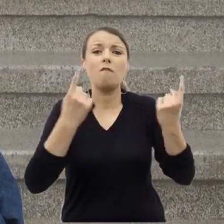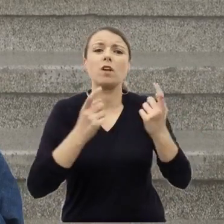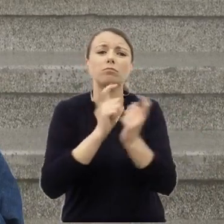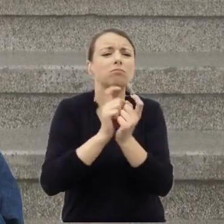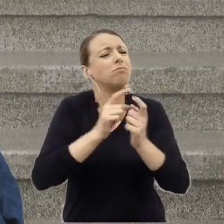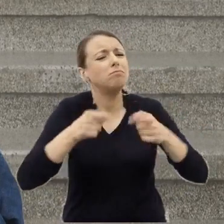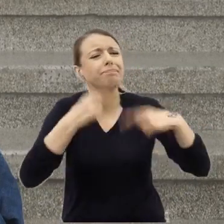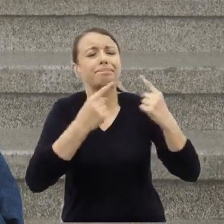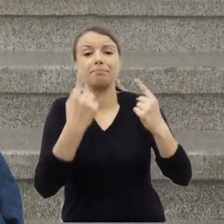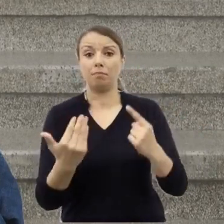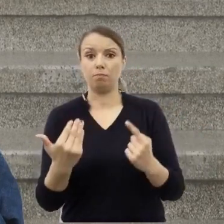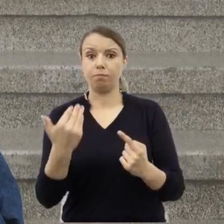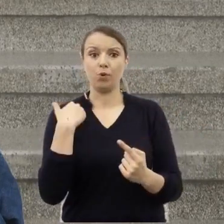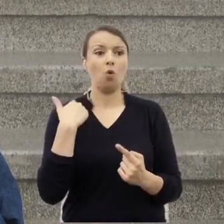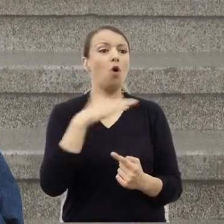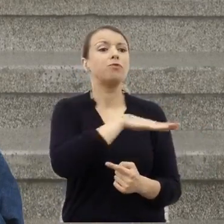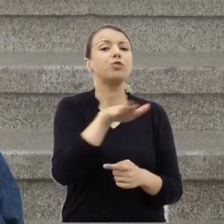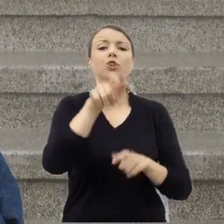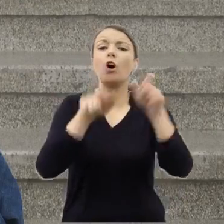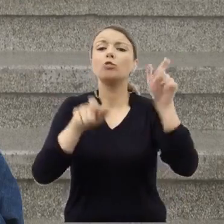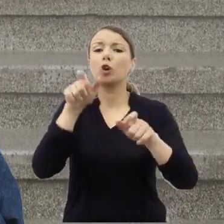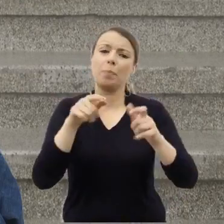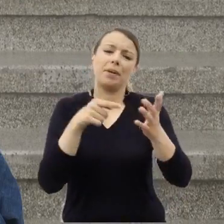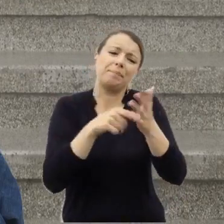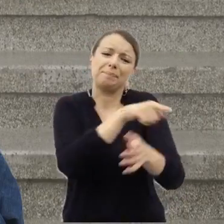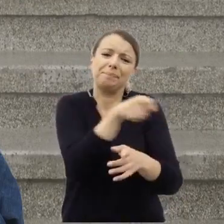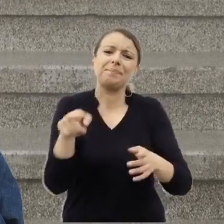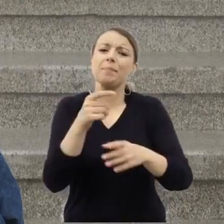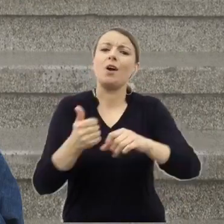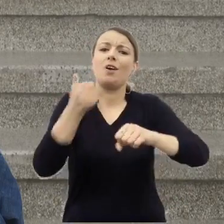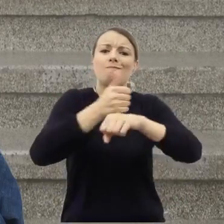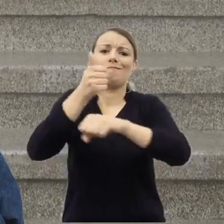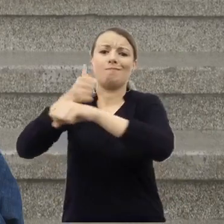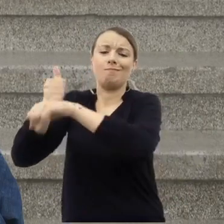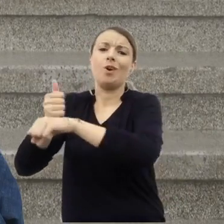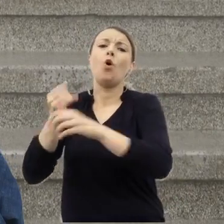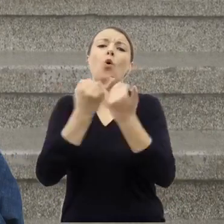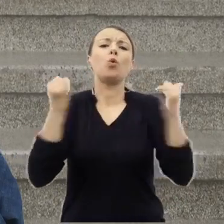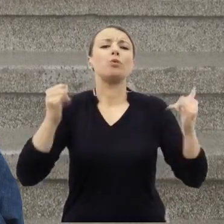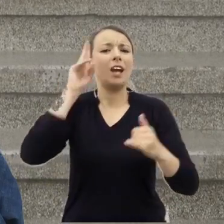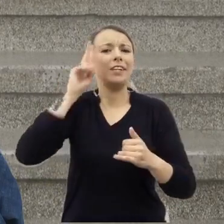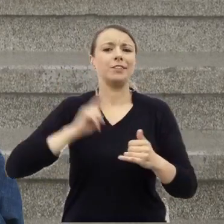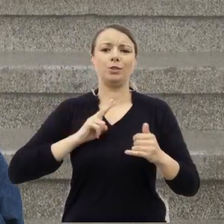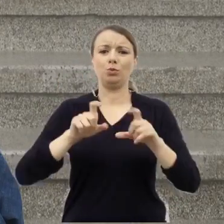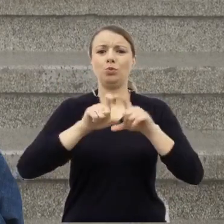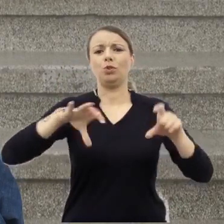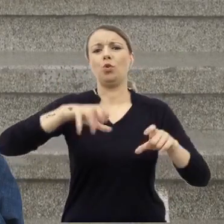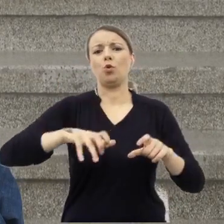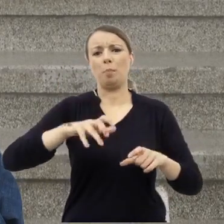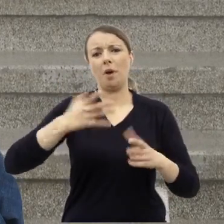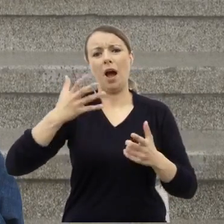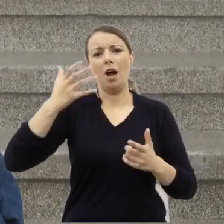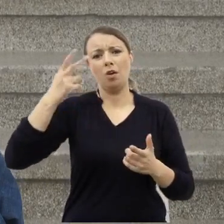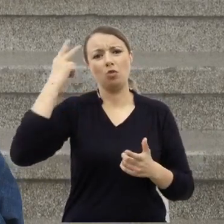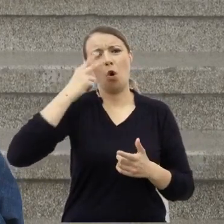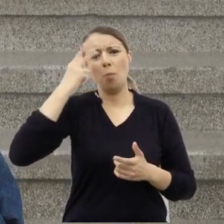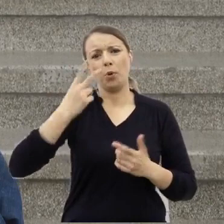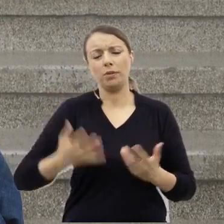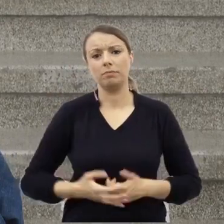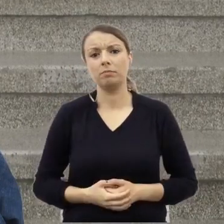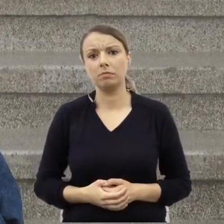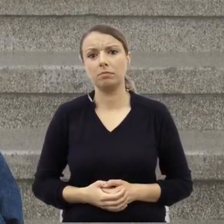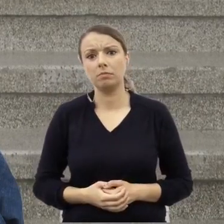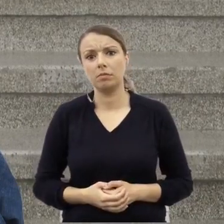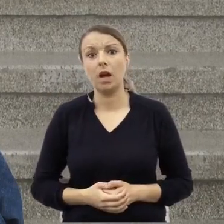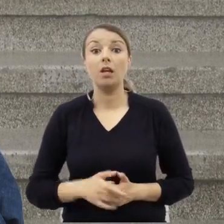obecnymi dowódcami instytucji komunistycznych. I w zasadzie